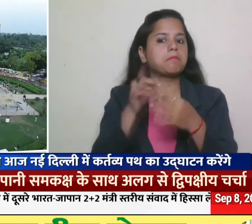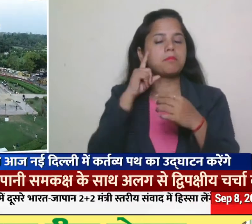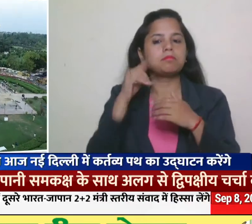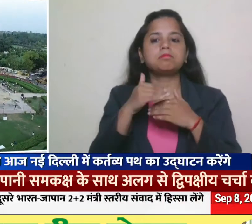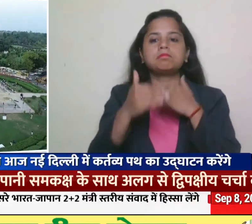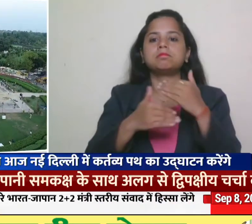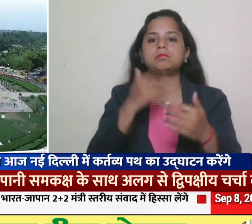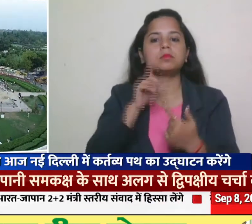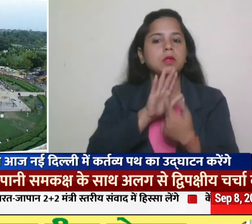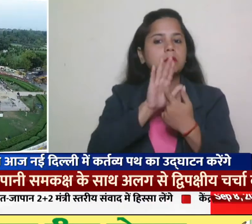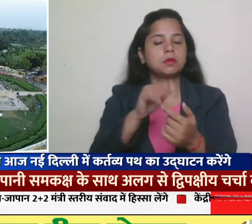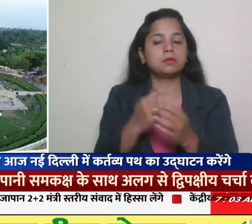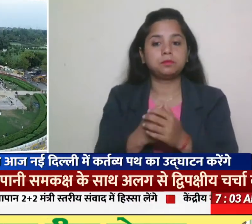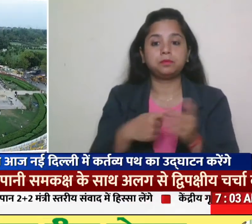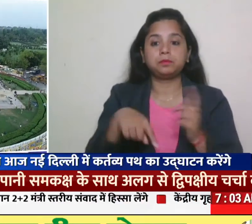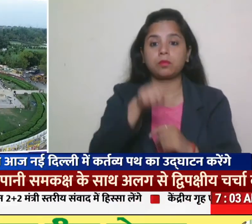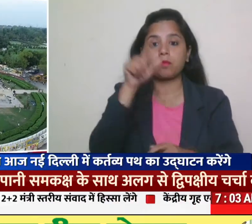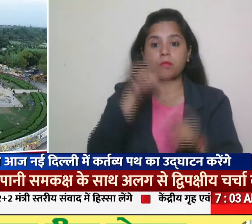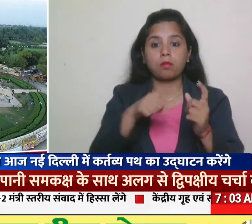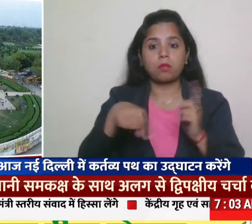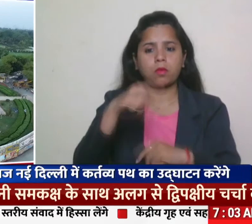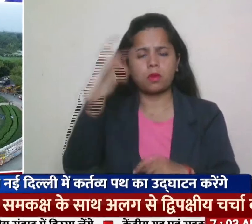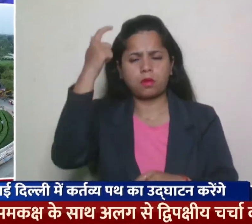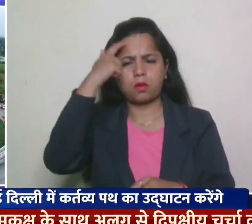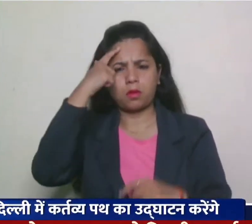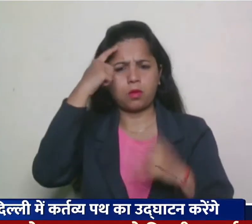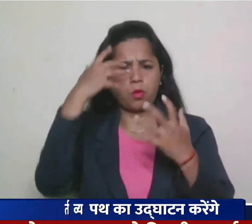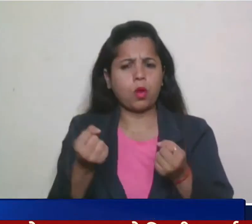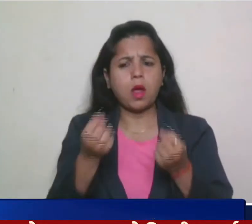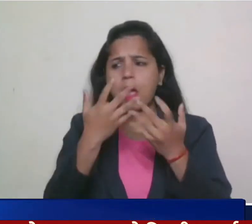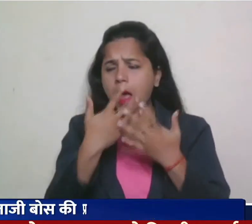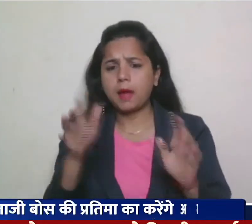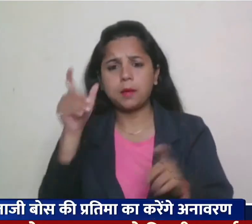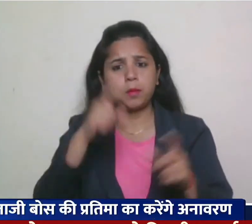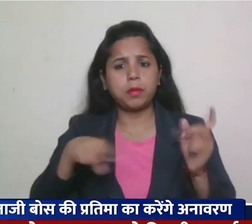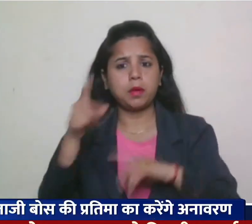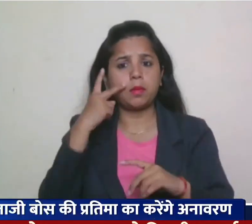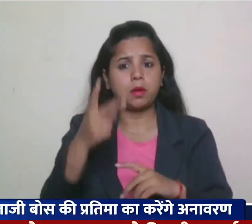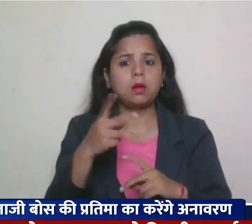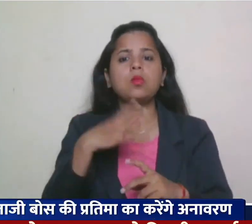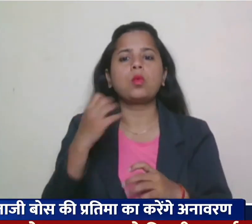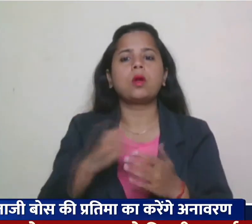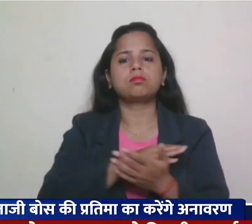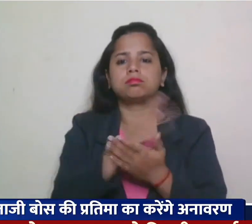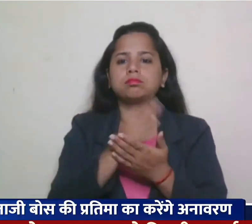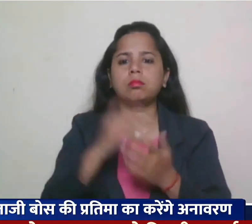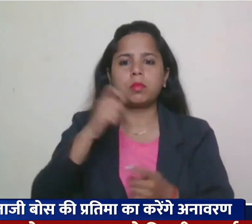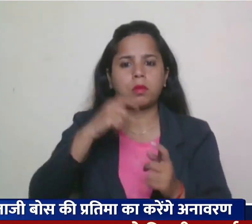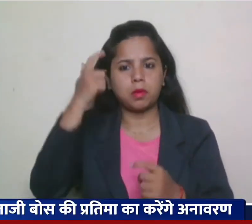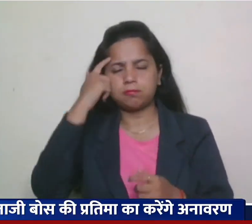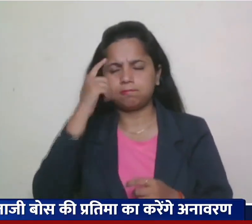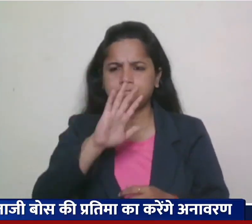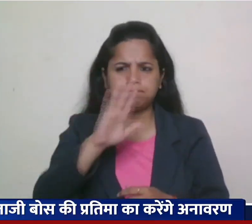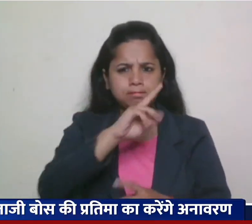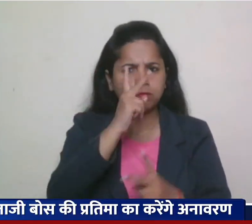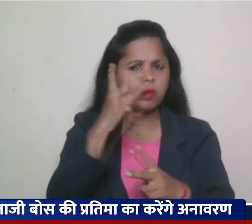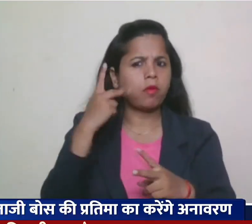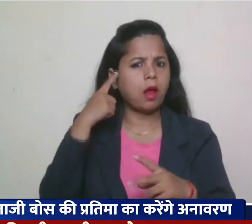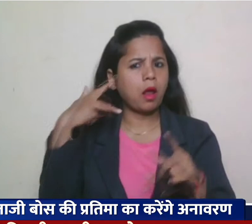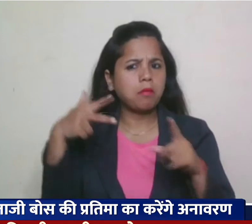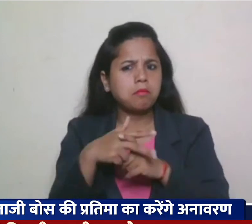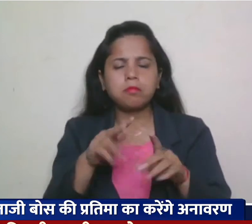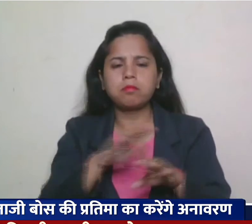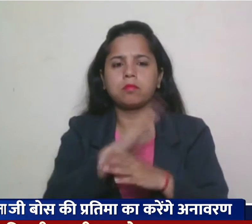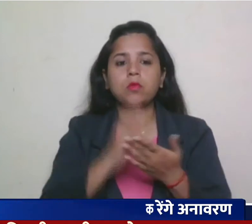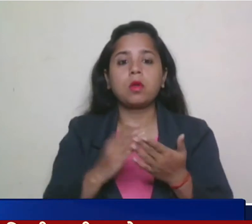जिसमें उपनिवेशिक मानसिक्ता के किसी भी निशान को हटाना है इसके साथ ही वर्षों से राजपत और